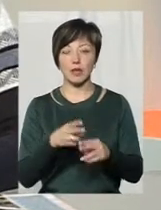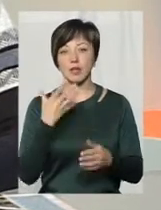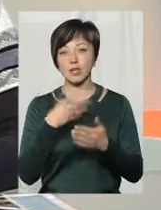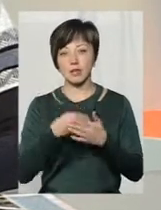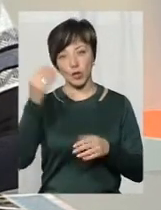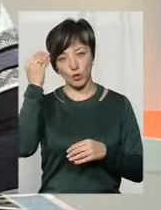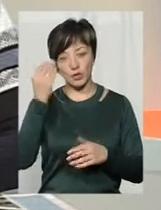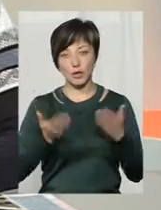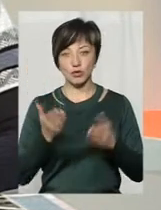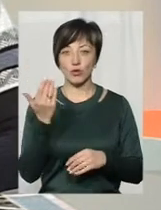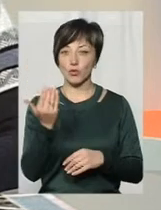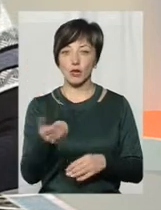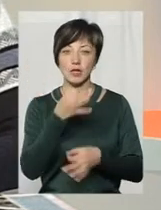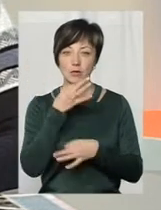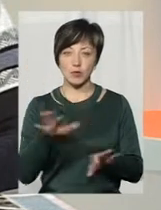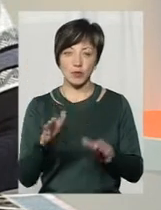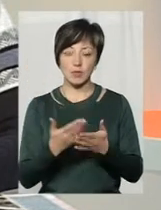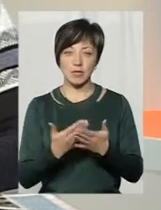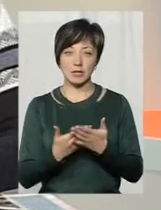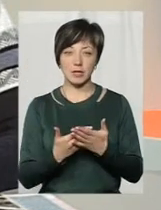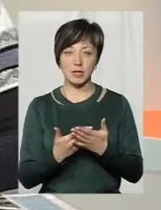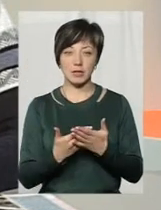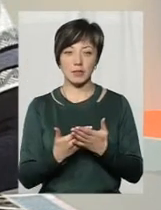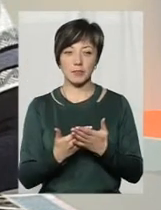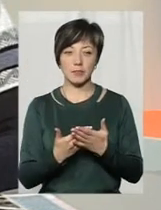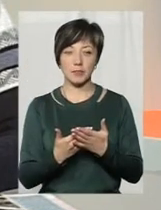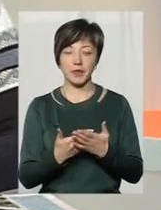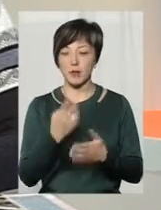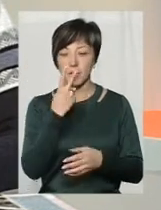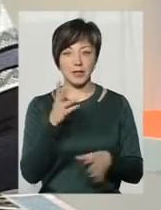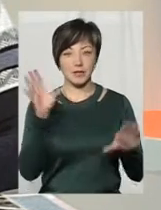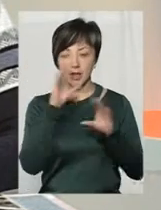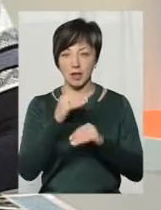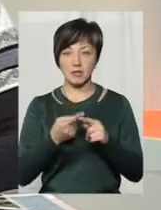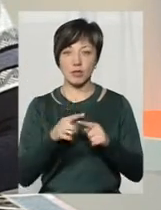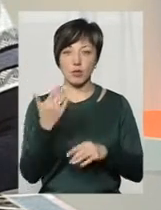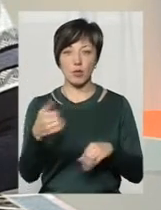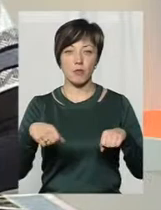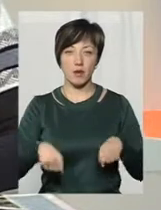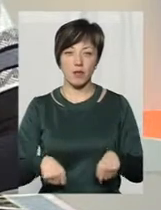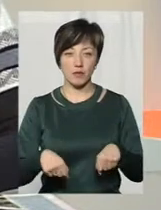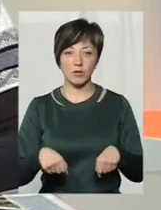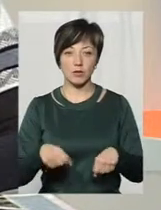свій розсуд. Якщо йому не сподобається, бачить, що він не встигає, це його право